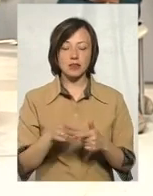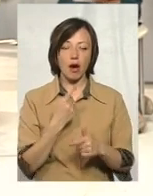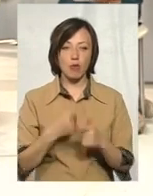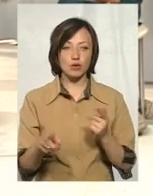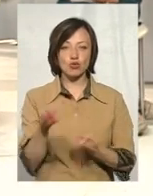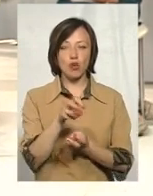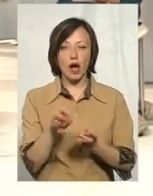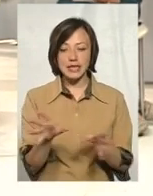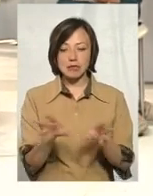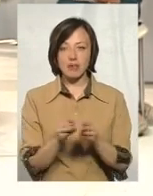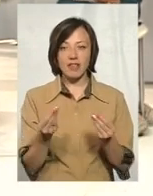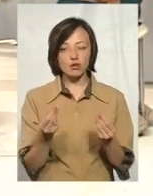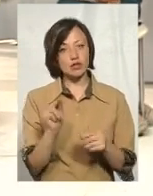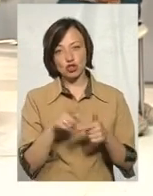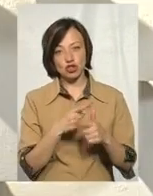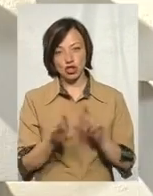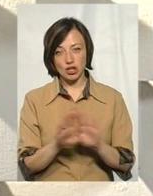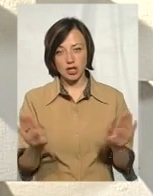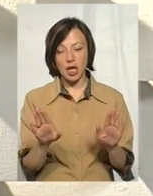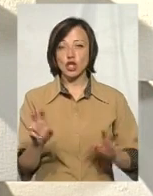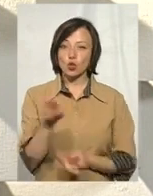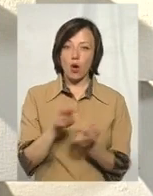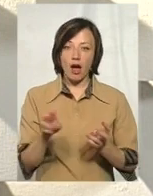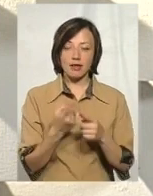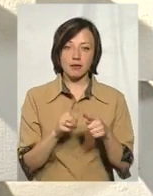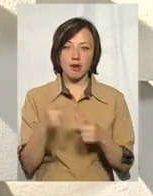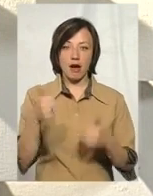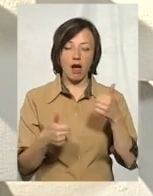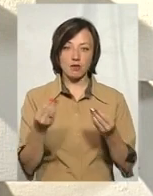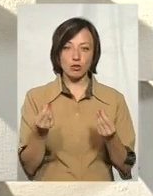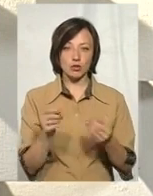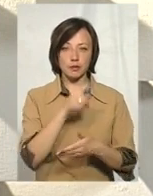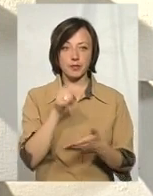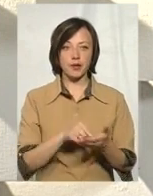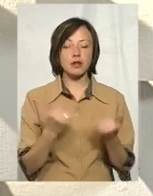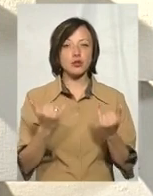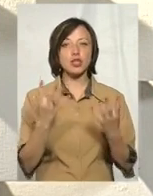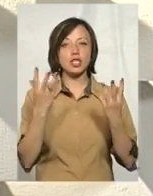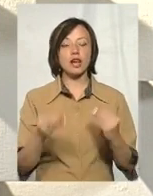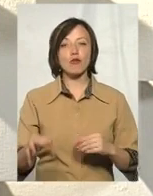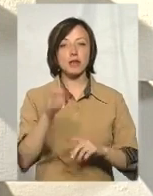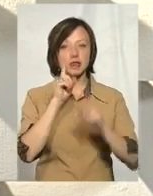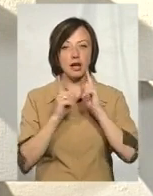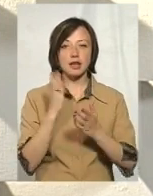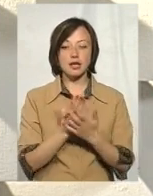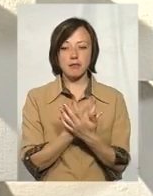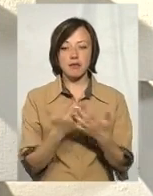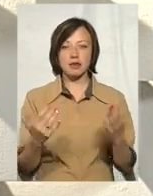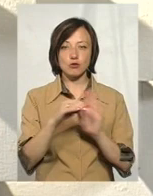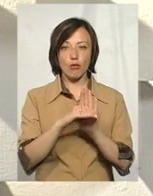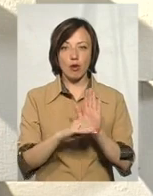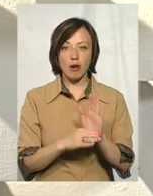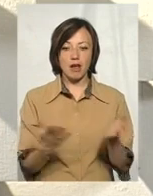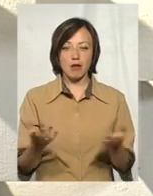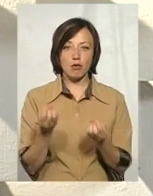ж шукати співфінансування, чи ні? Чи шукати те самі грантівські кошти? На сьогоднішній день в обласній раді є безліч програм, які